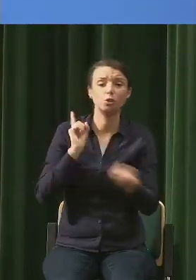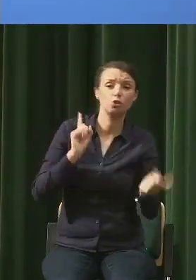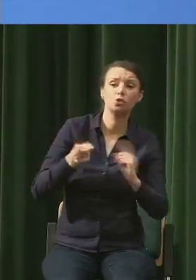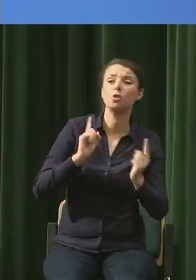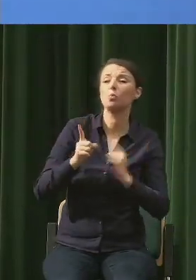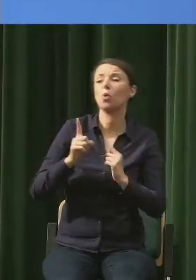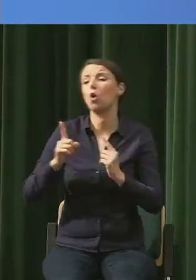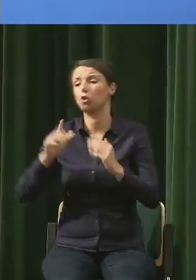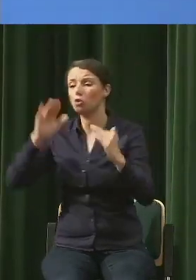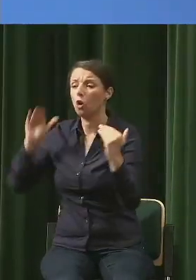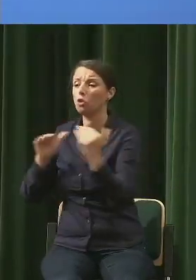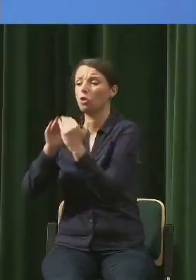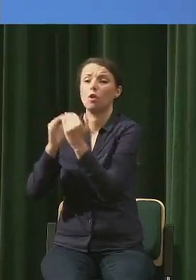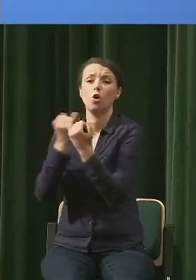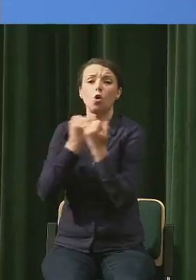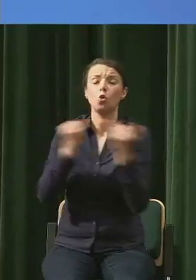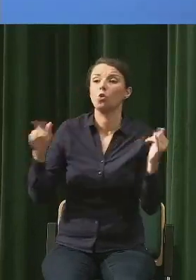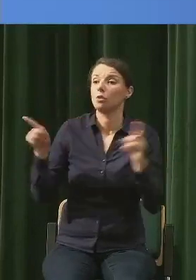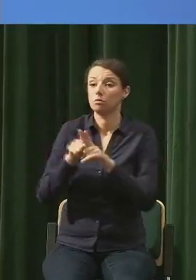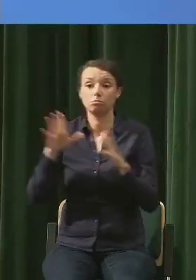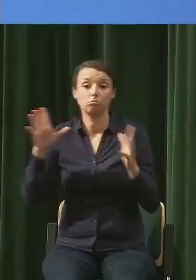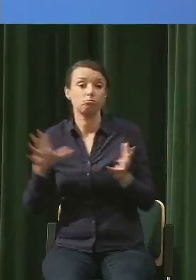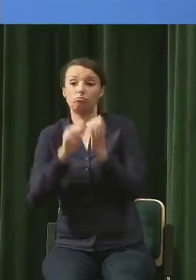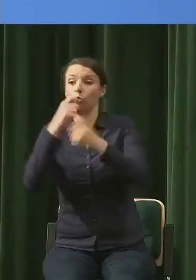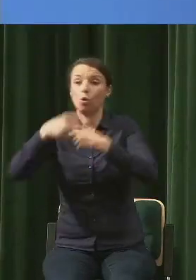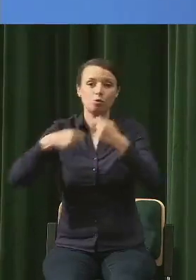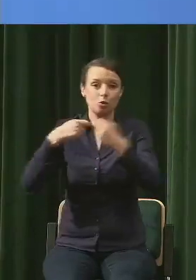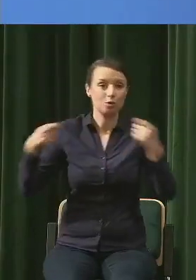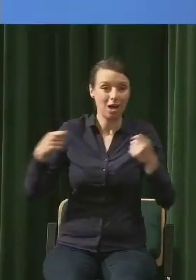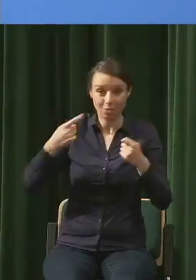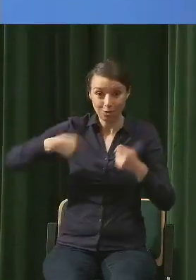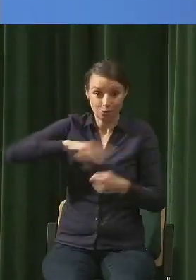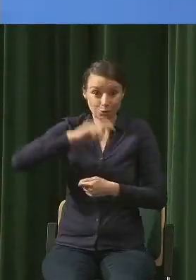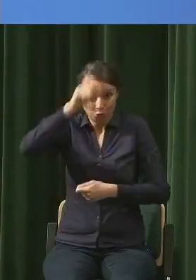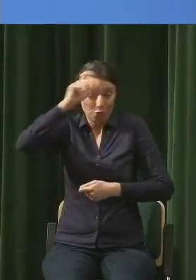znajdowania rozwiązań jest